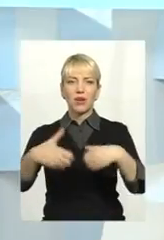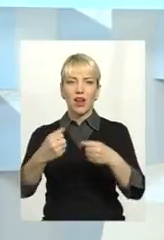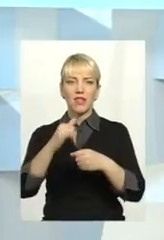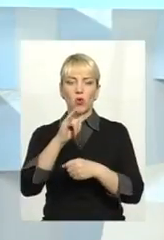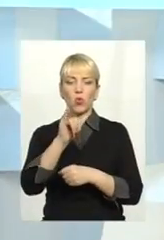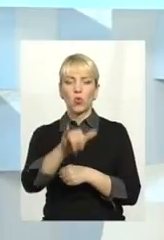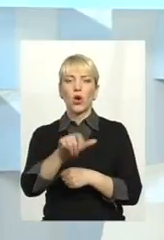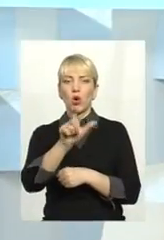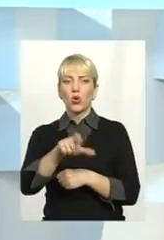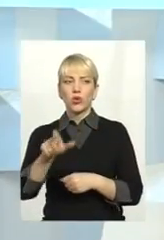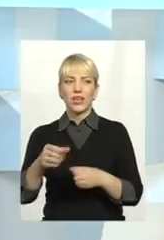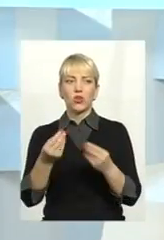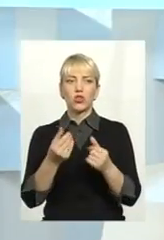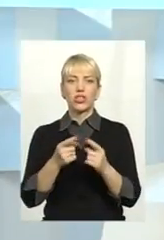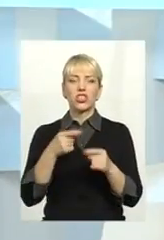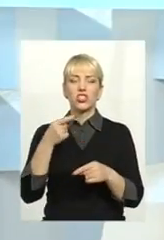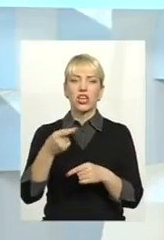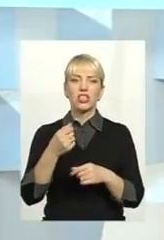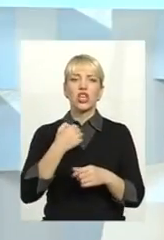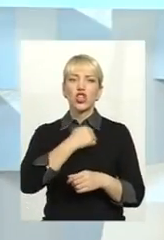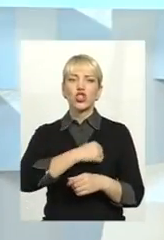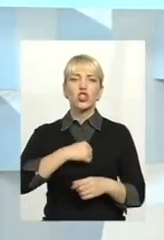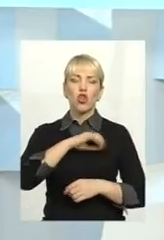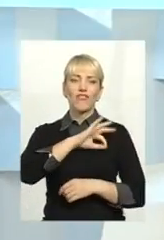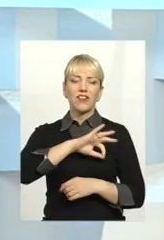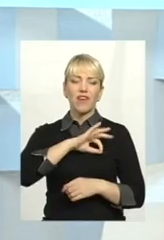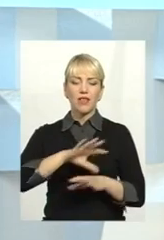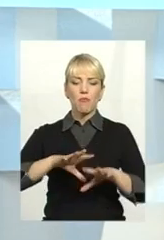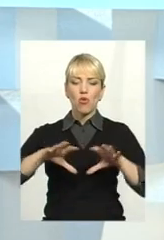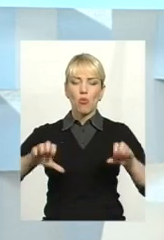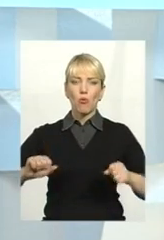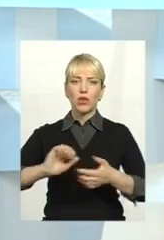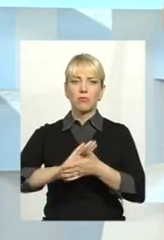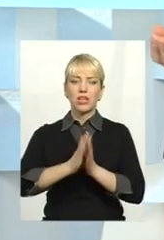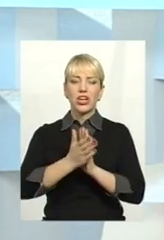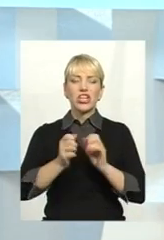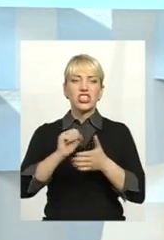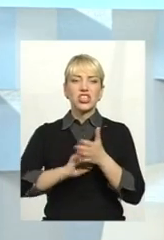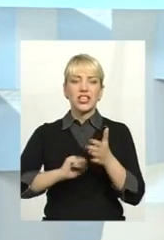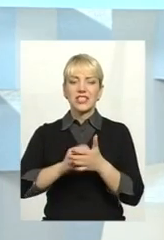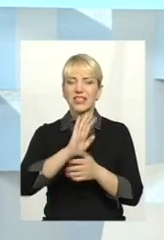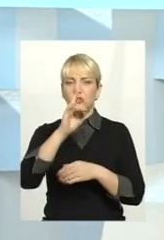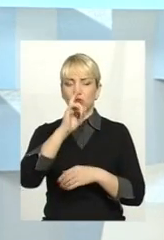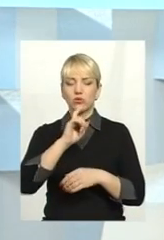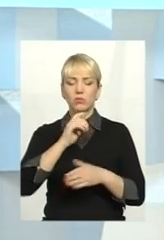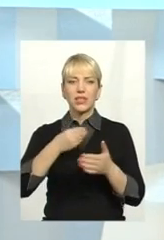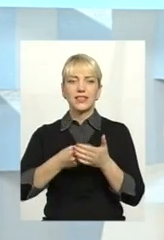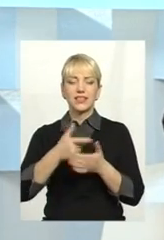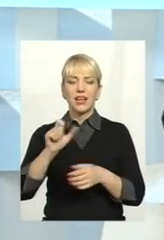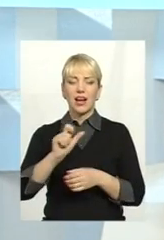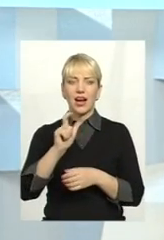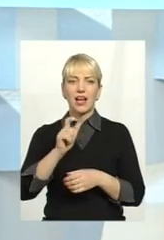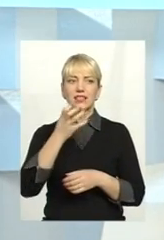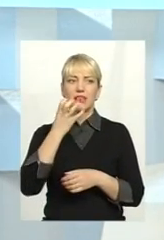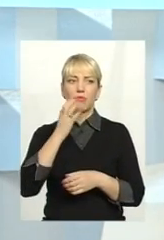грошей через зловживання монопольним становищем, через абсолютно незрозумілі ціни на газ, відповідні тарифи на тепло, на